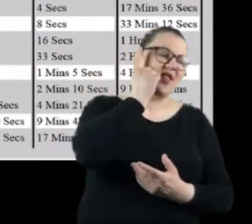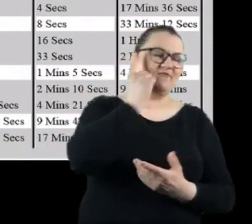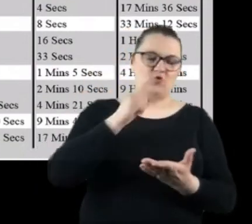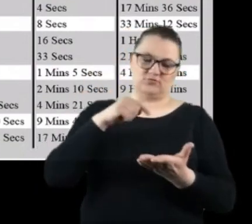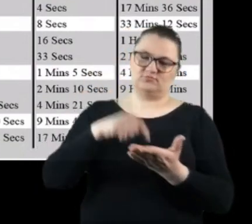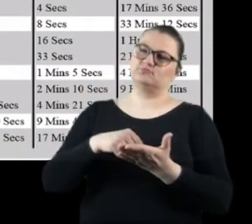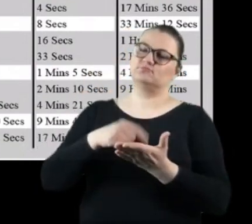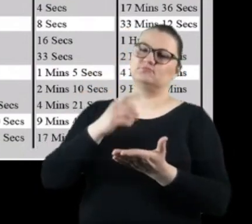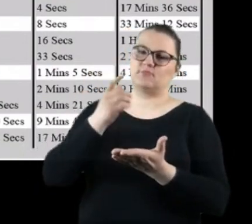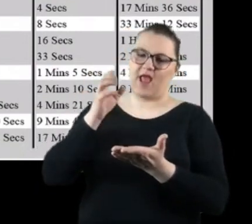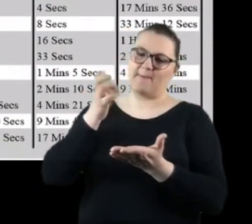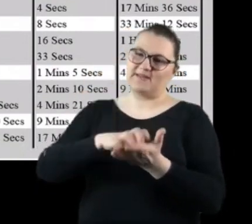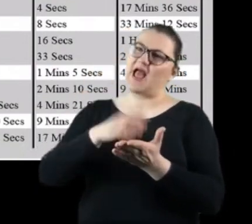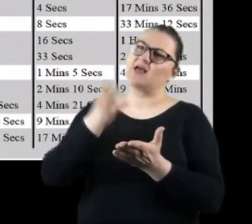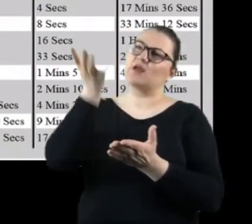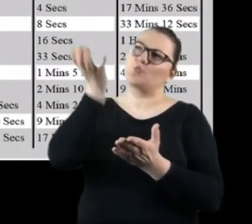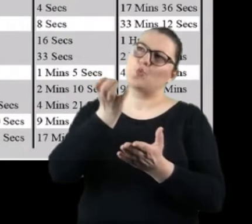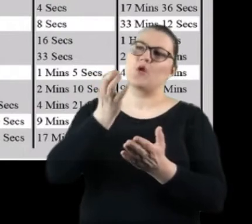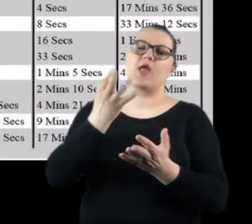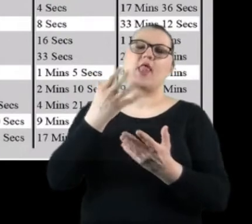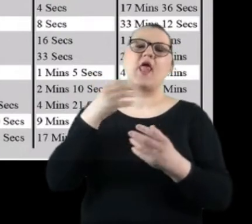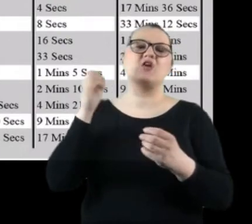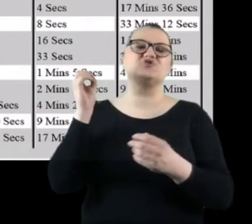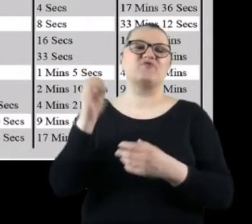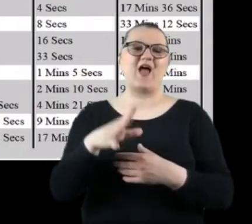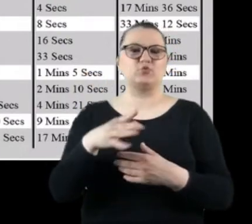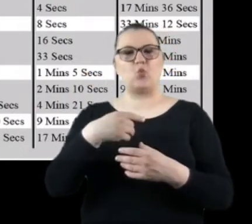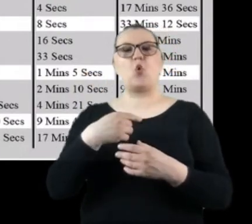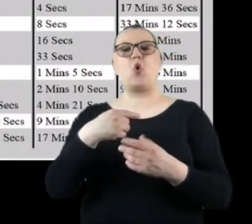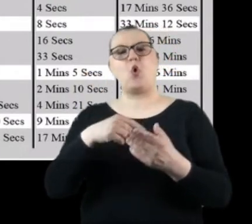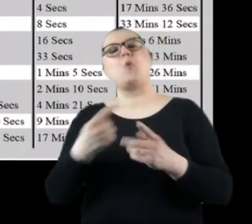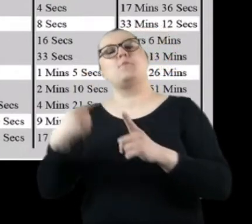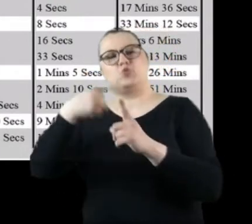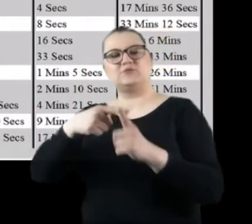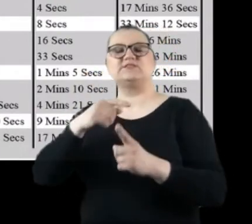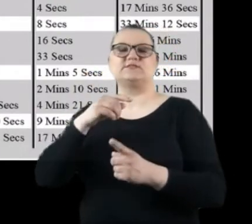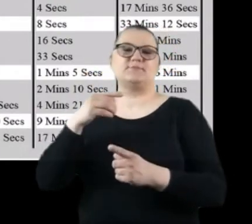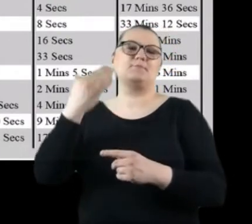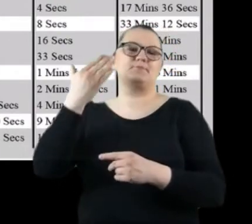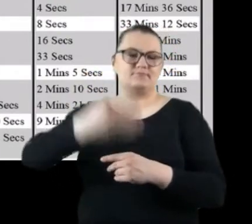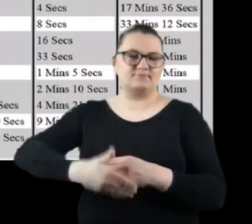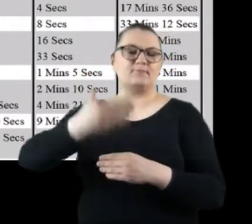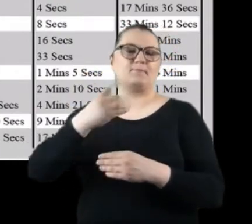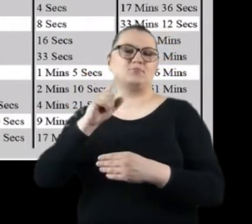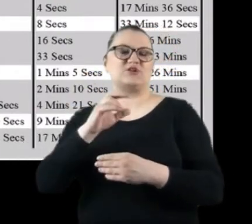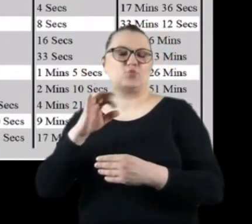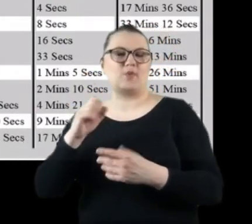wpisując wartości mojej przesłony, mojego ISO, sprawdzam i